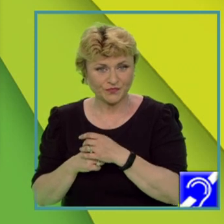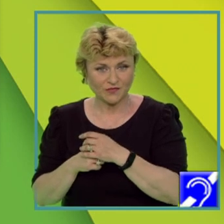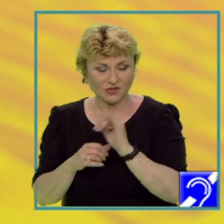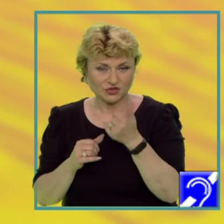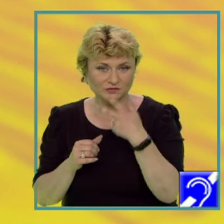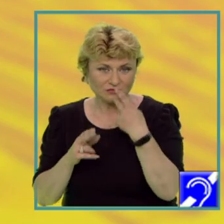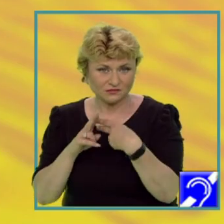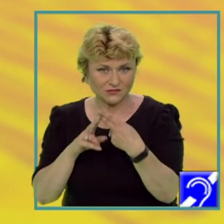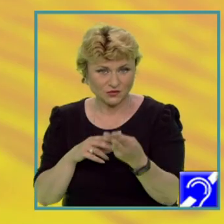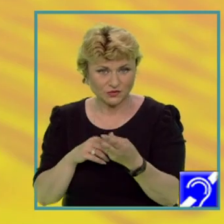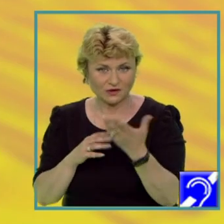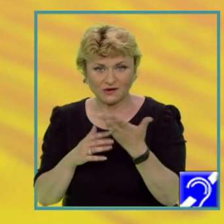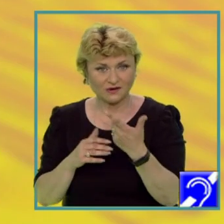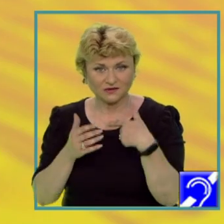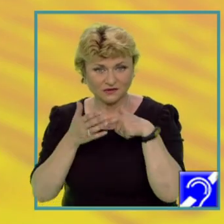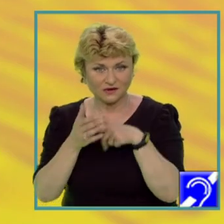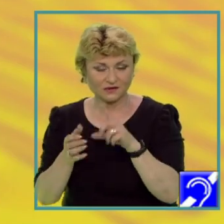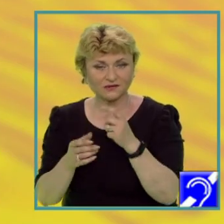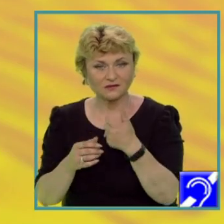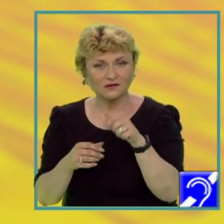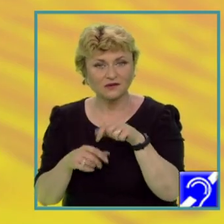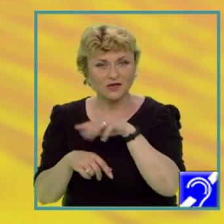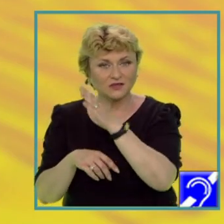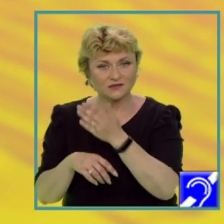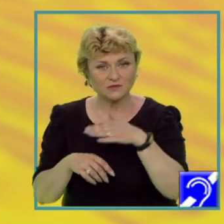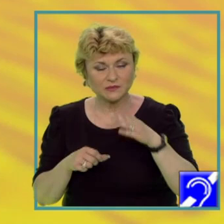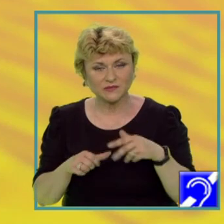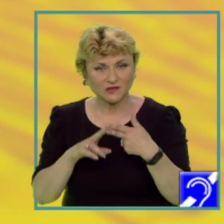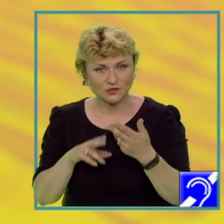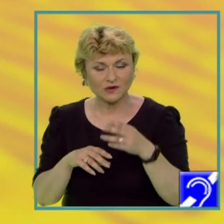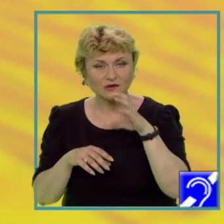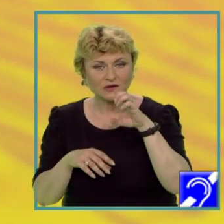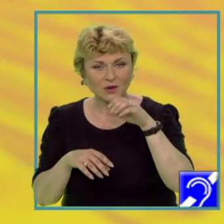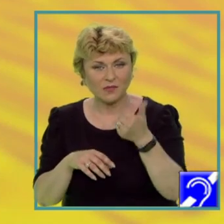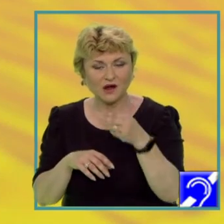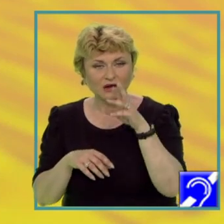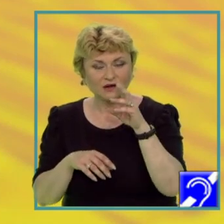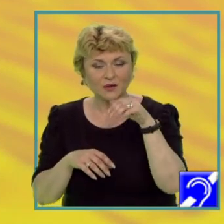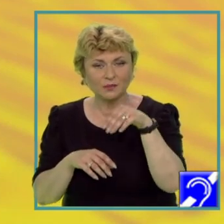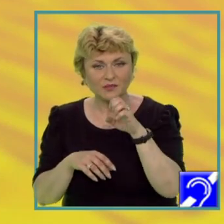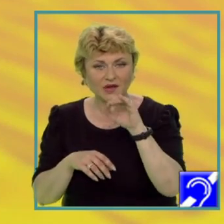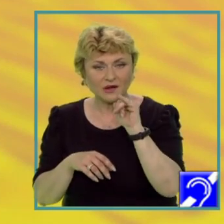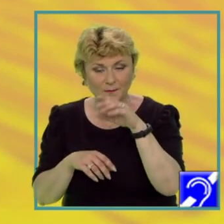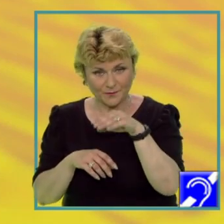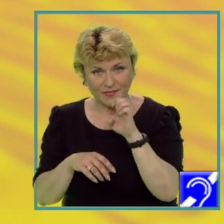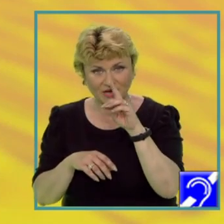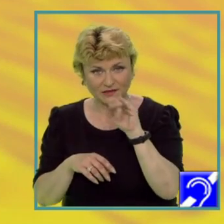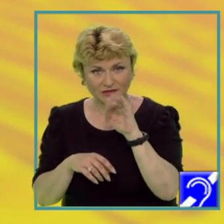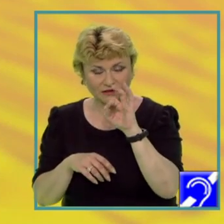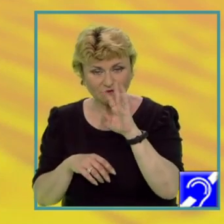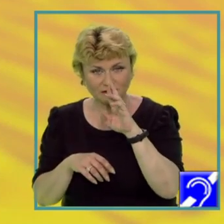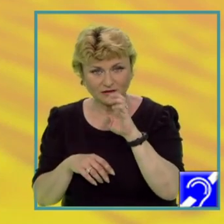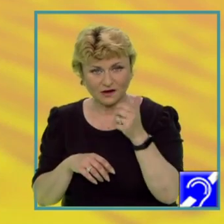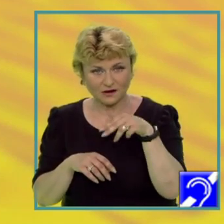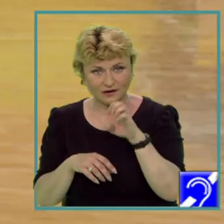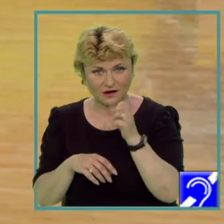natural care se referă la relief litoral, clima mediteraneană, favorizează dezvoltarea turismului balnear-maritim